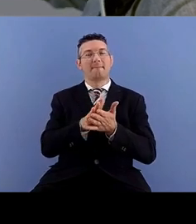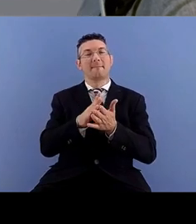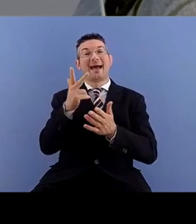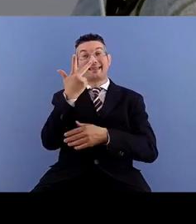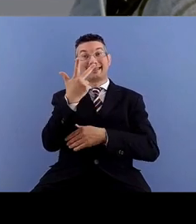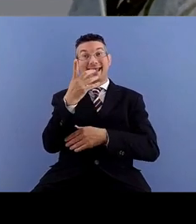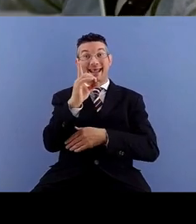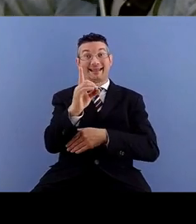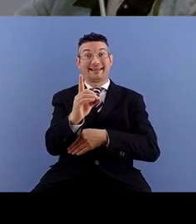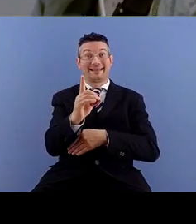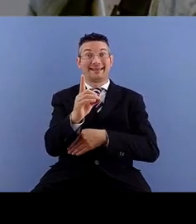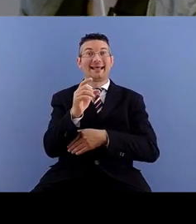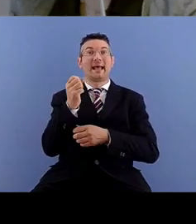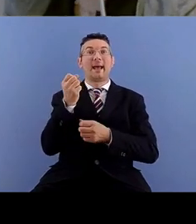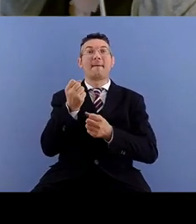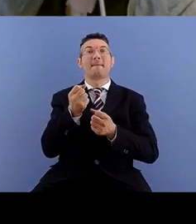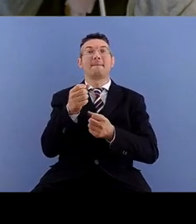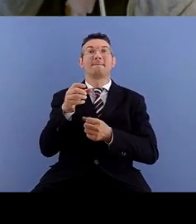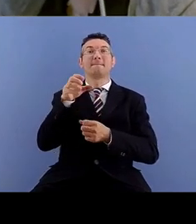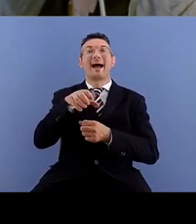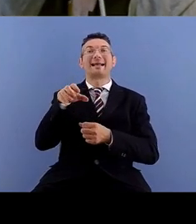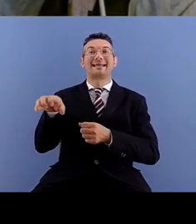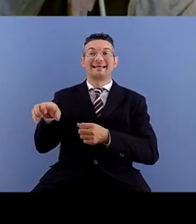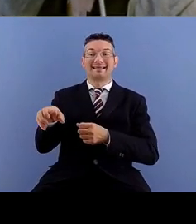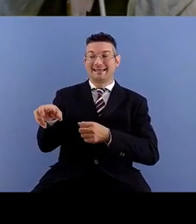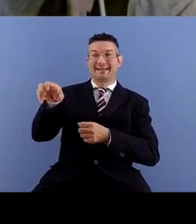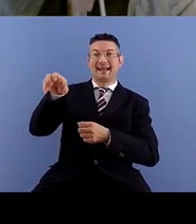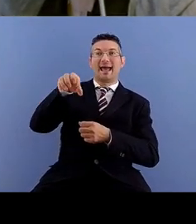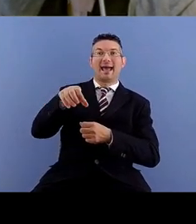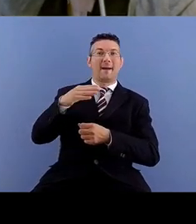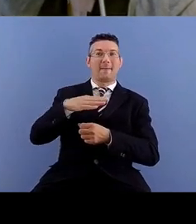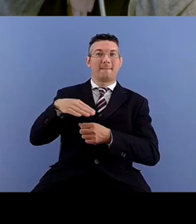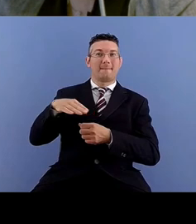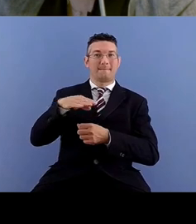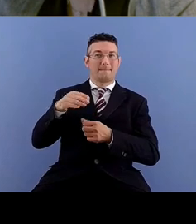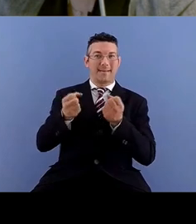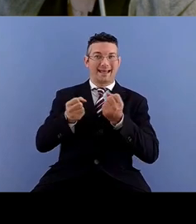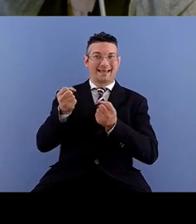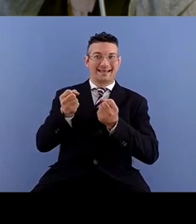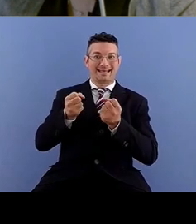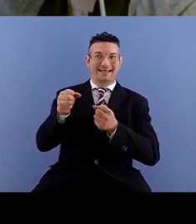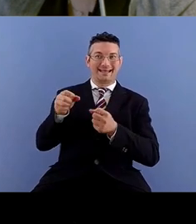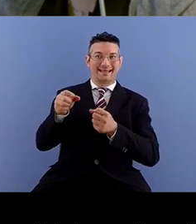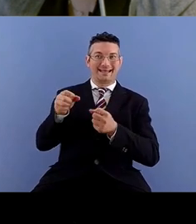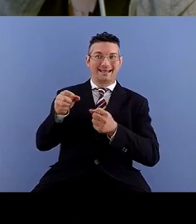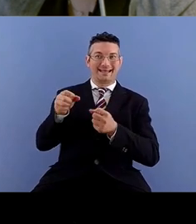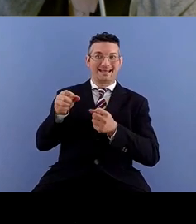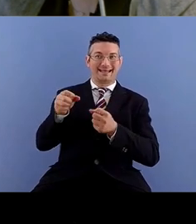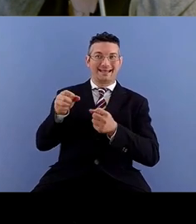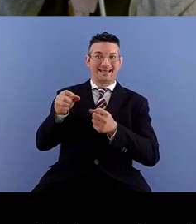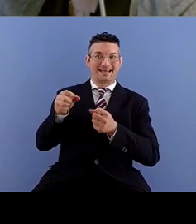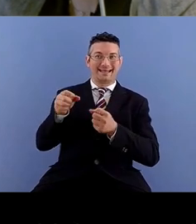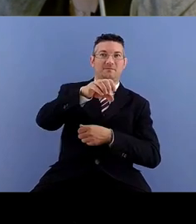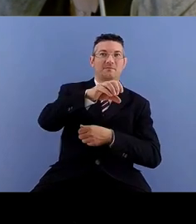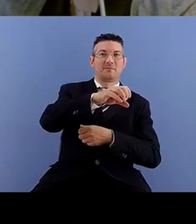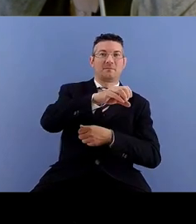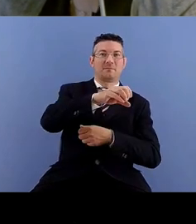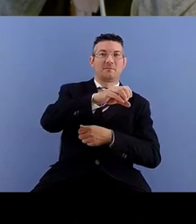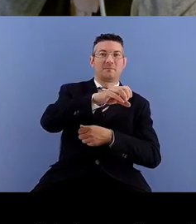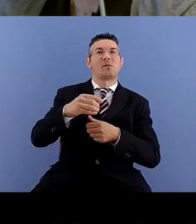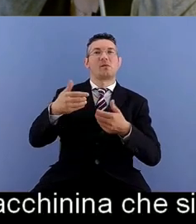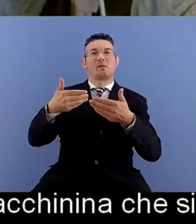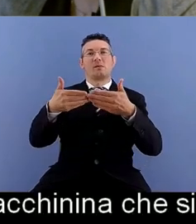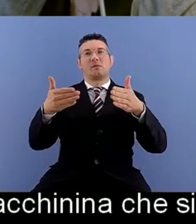macchinina che si muoveva all'interno di un percorso e un progetto fatto su favole al telefono di